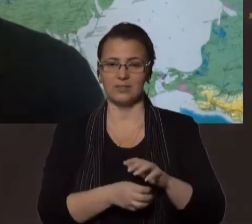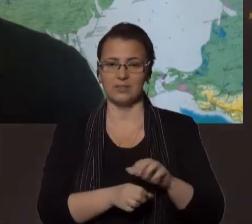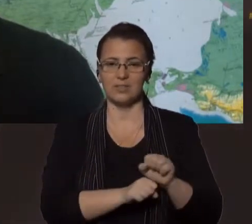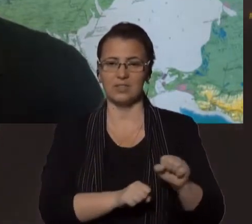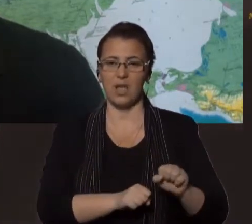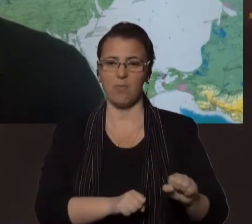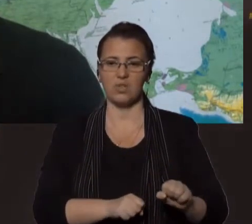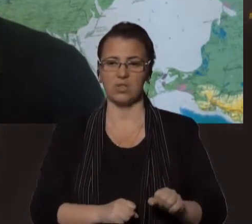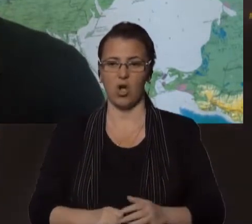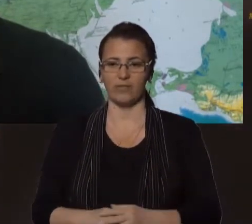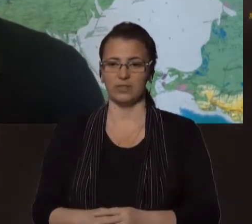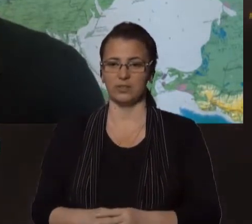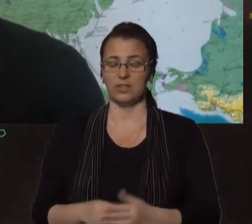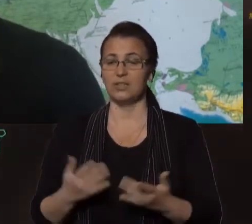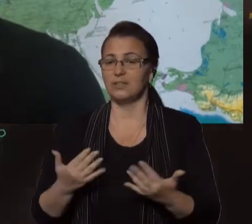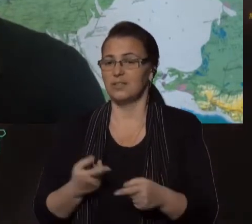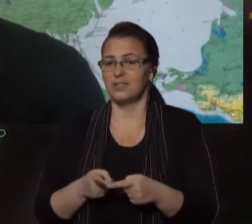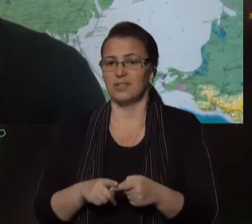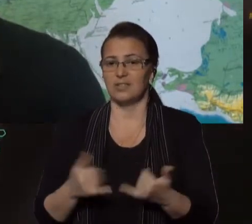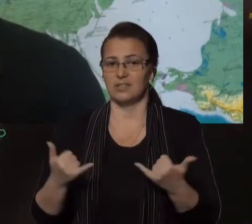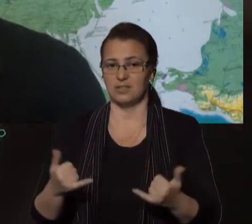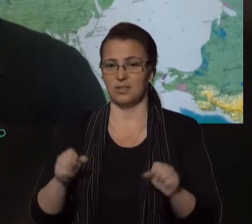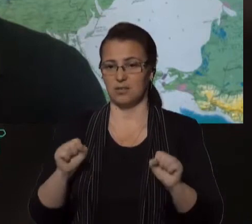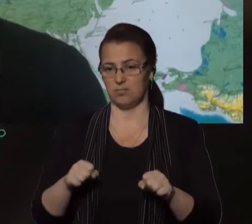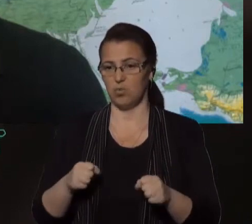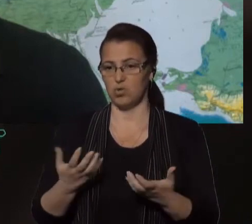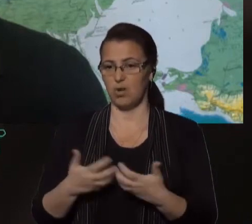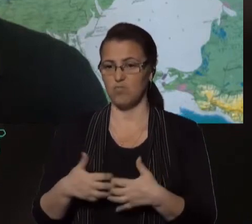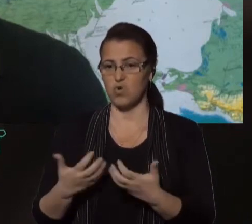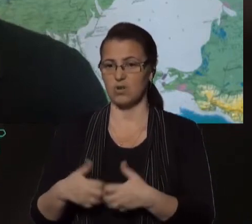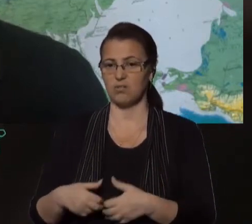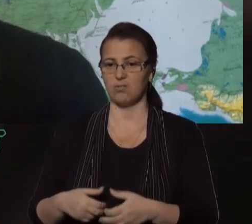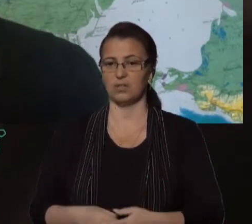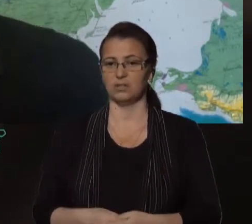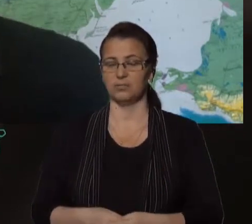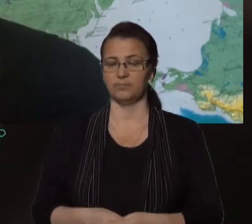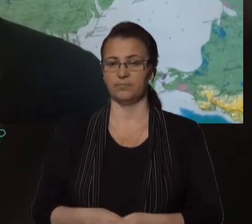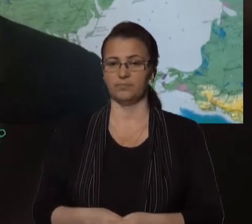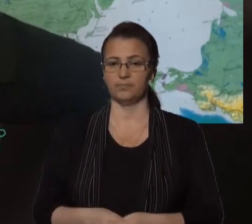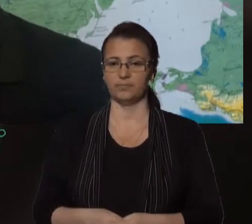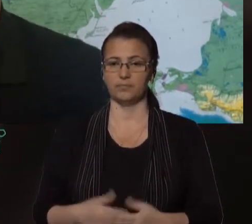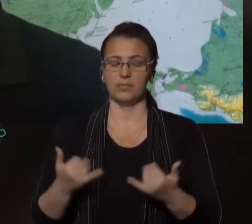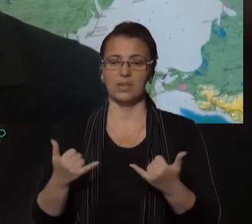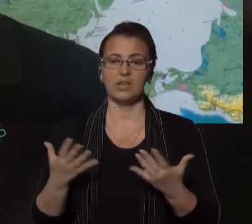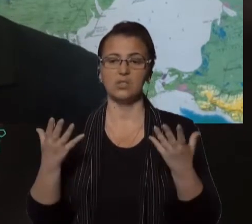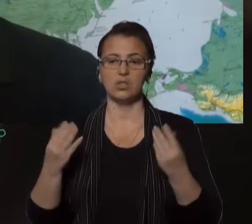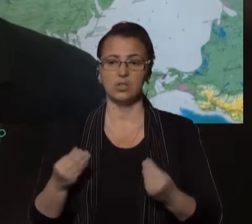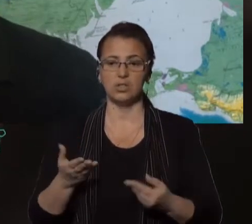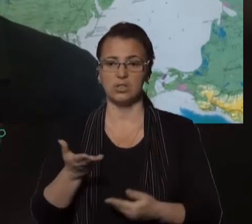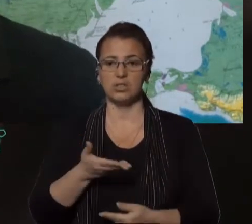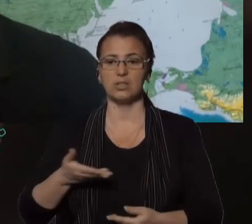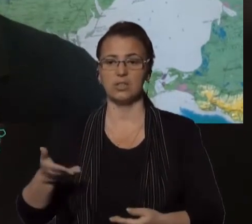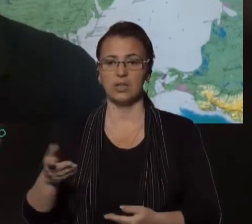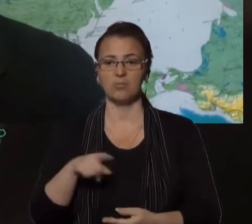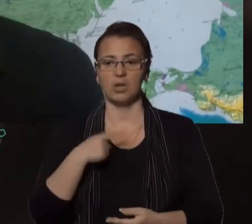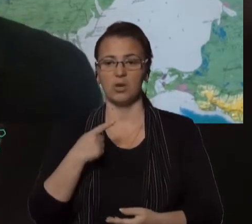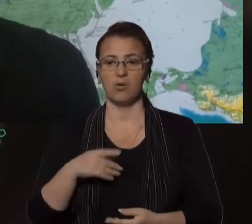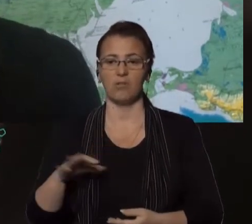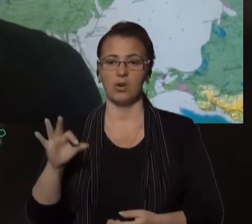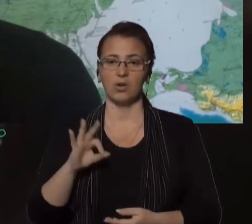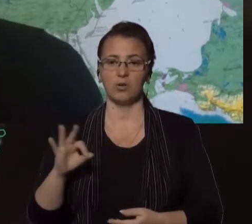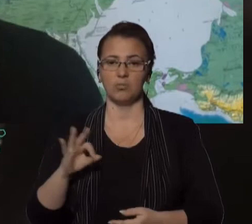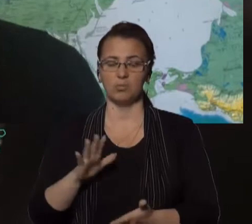чи наскільки це взагалі можна зараз порахувати? На сьогоднішній день ми говоримо про